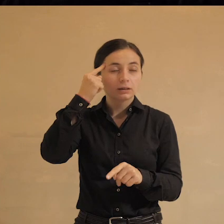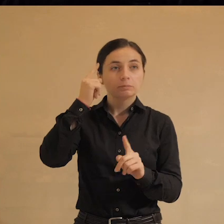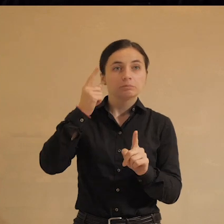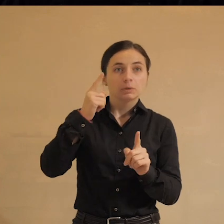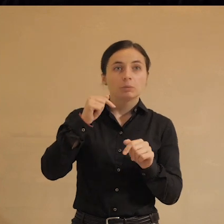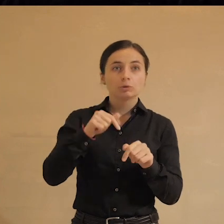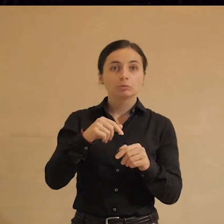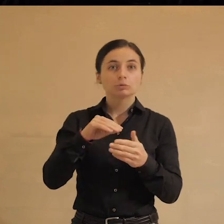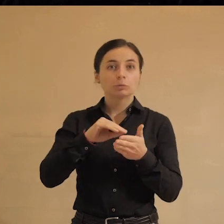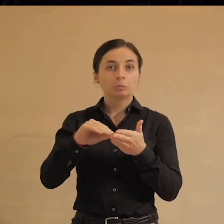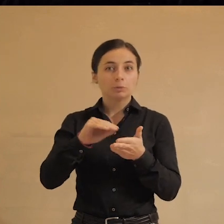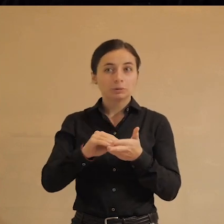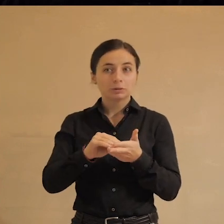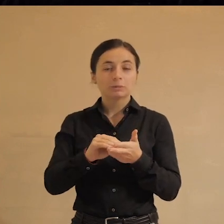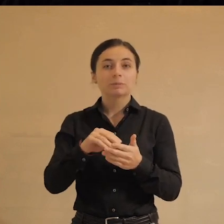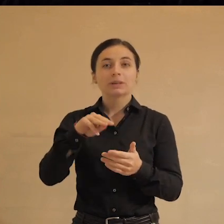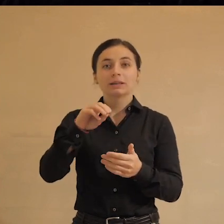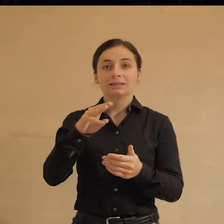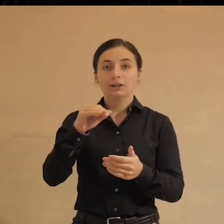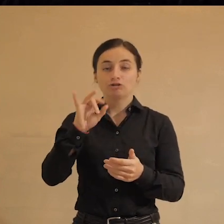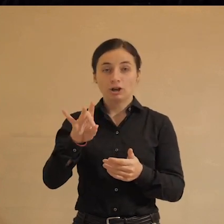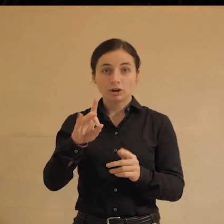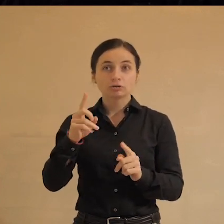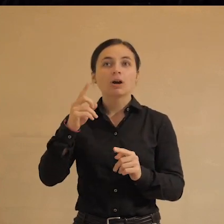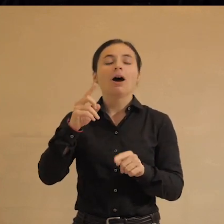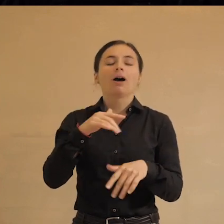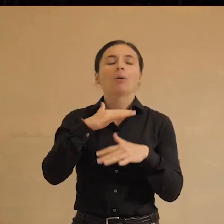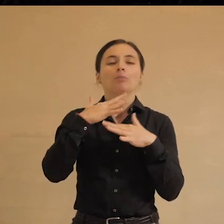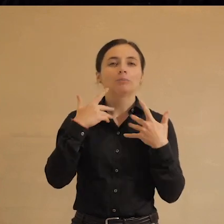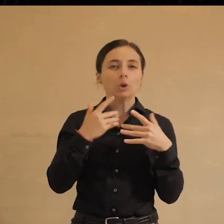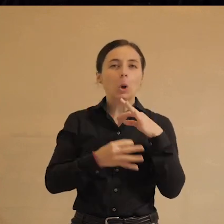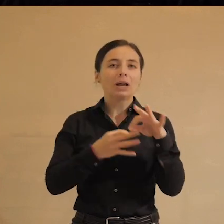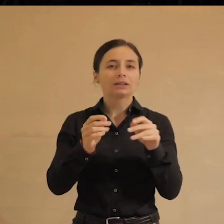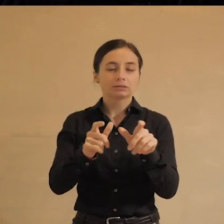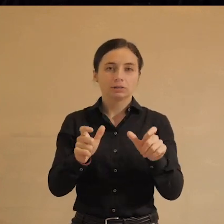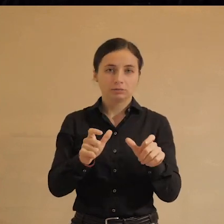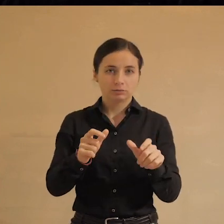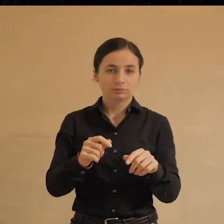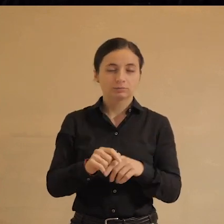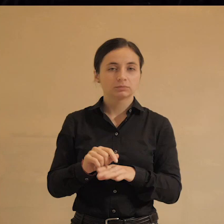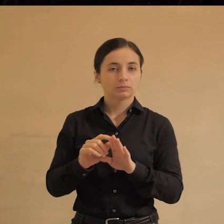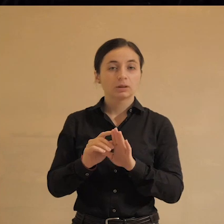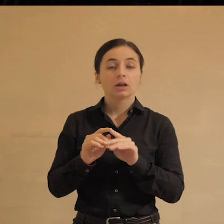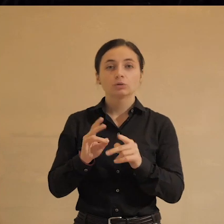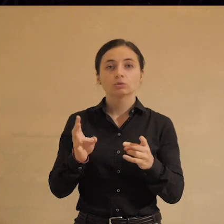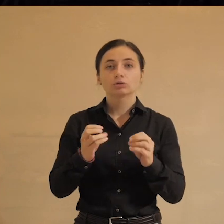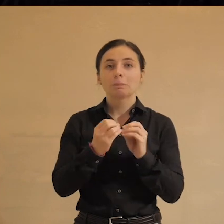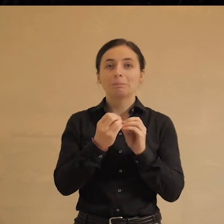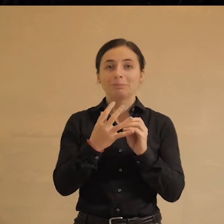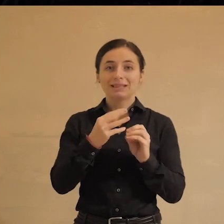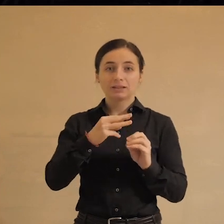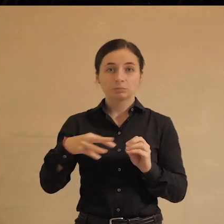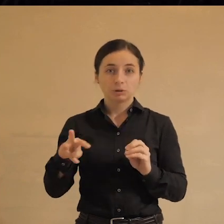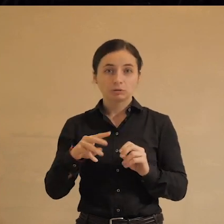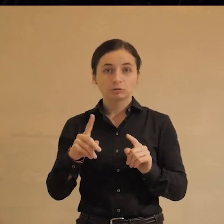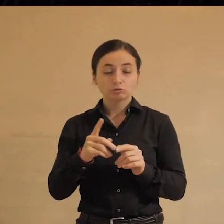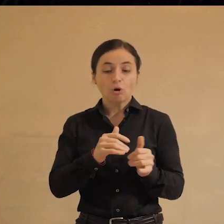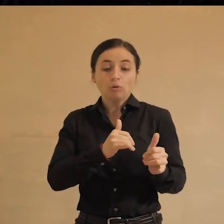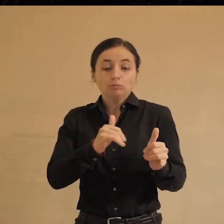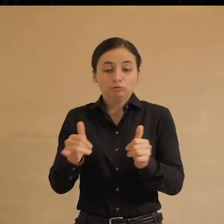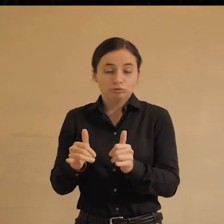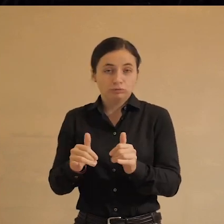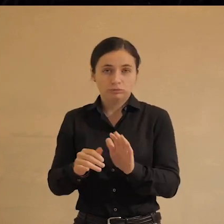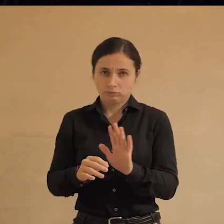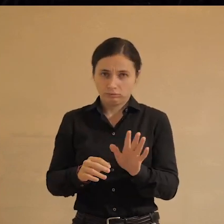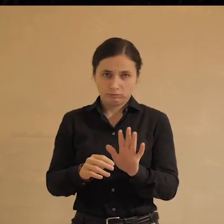которую почему-то приписывали воображаемый Маргарет Тэтчер насчет того, что много лишнего народу, нужно там какие-то там 15 миллионов для обслуживания трубы, а больше ничего не